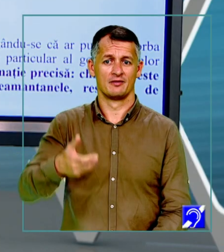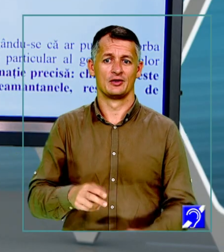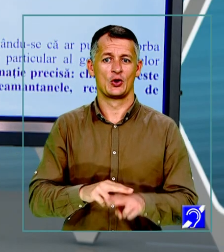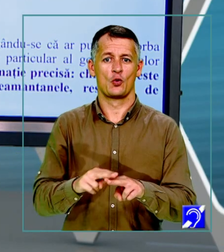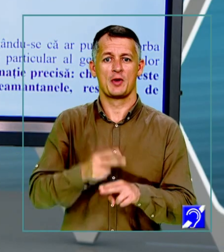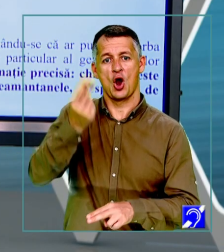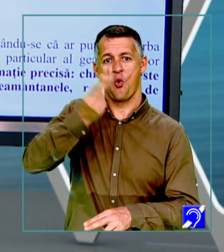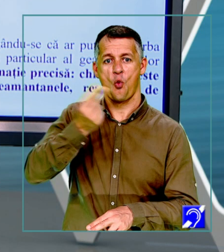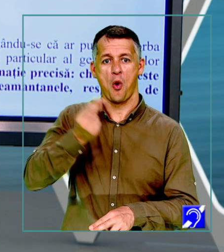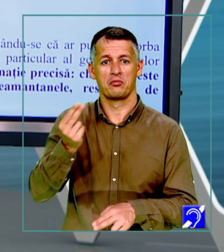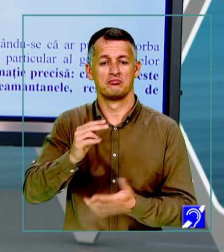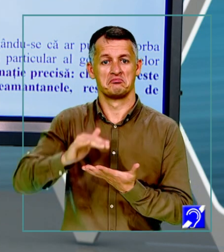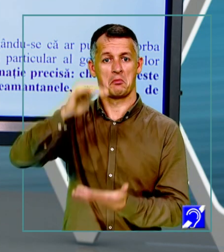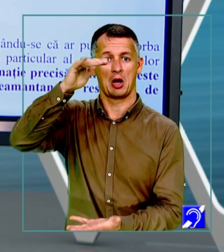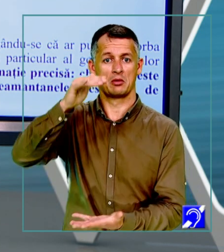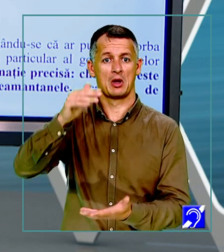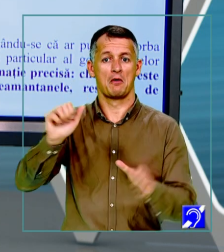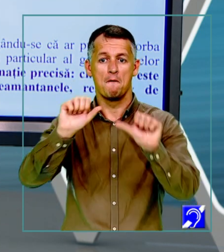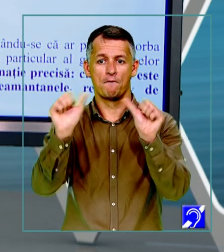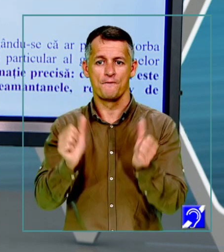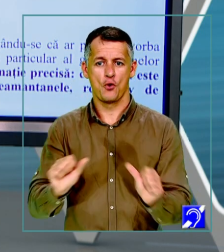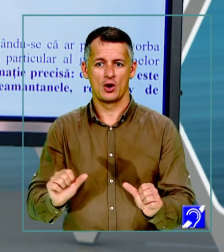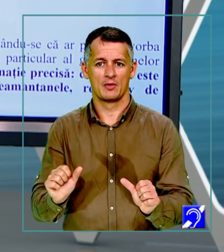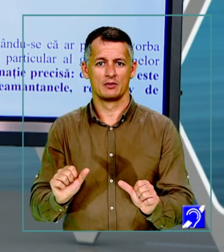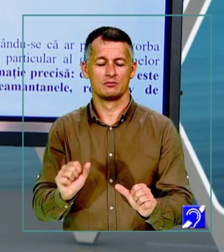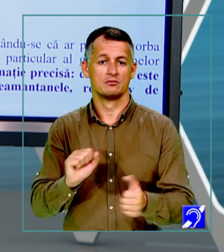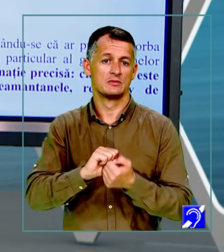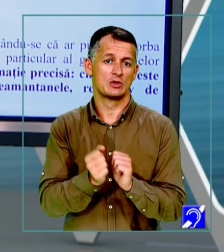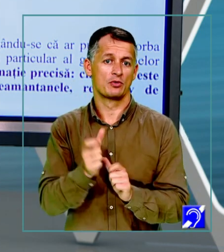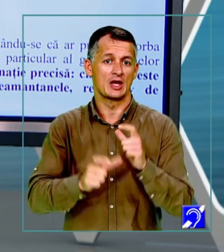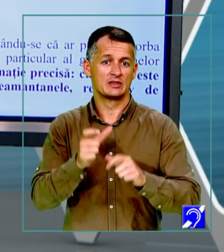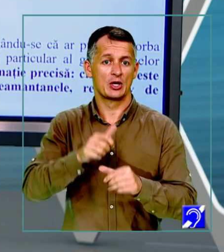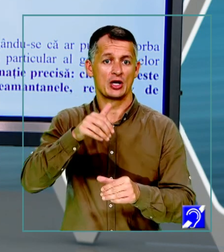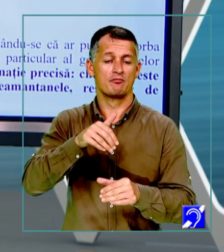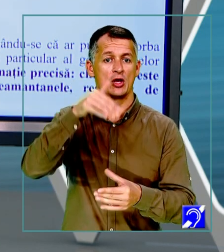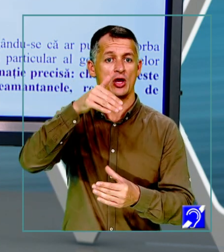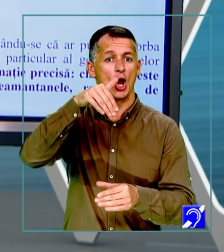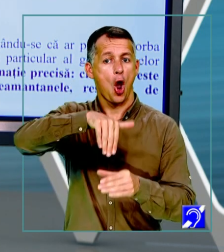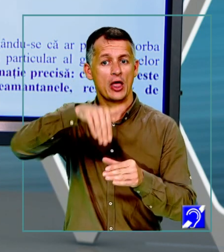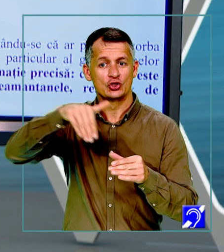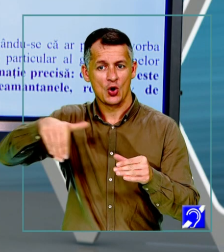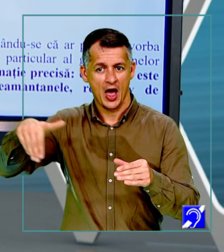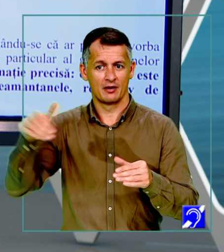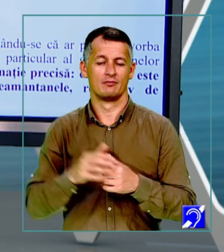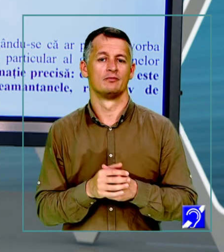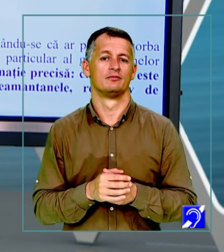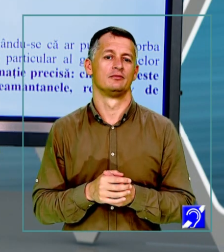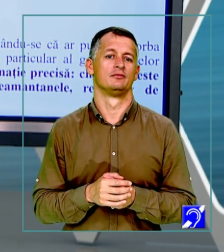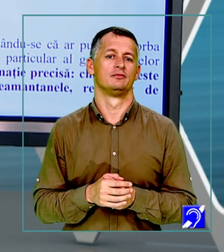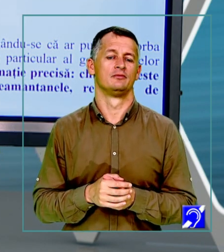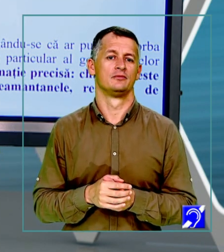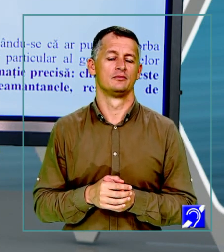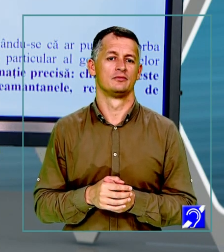culoare, mărime, formă, poate chiar despre colecționarea lor, nu? Ori, atenție, textul oferă o